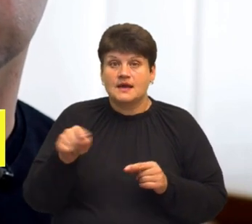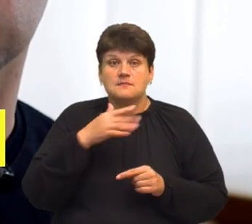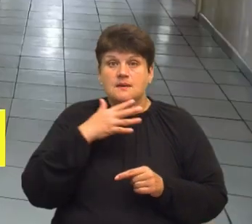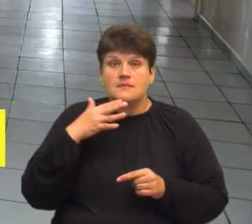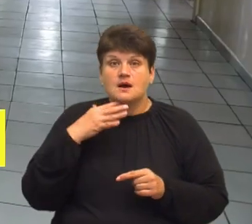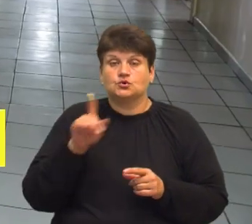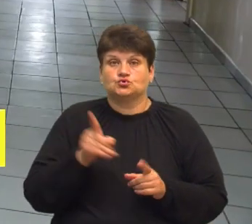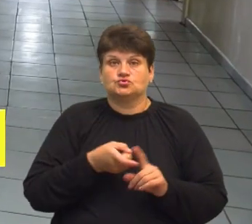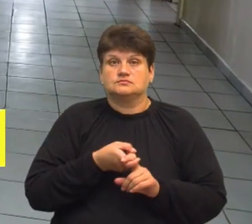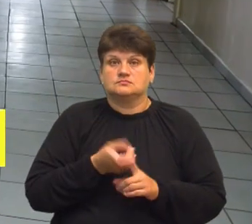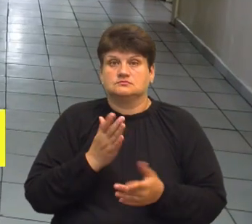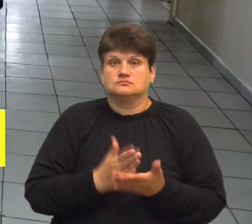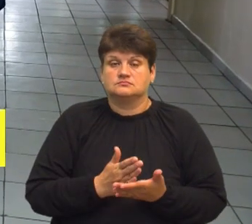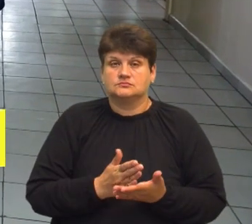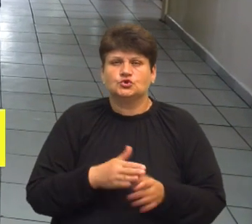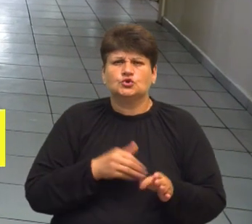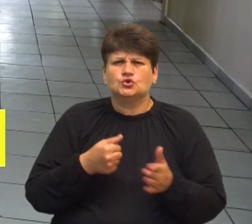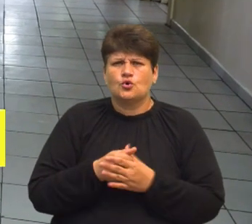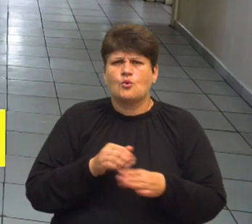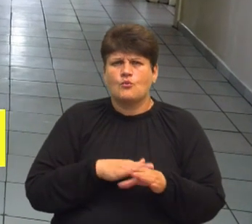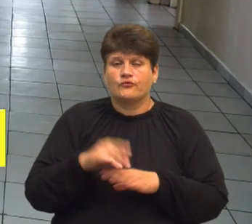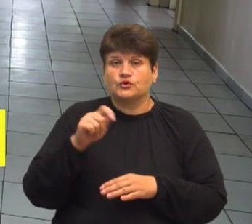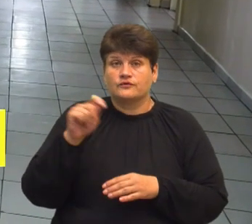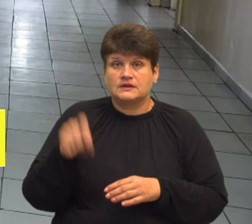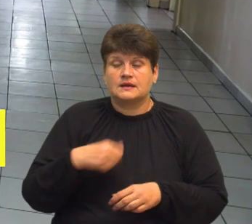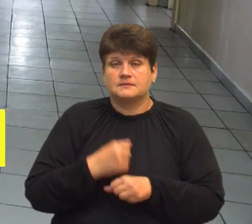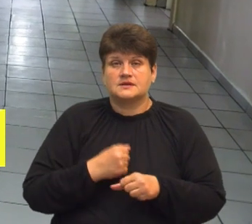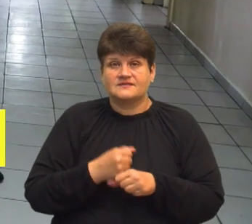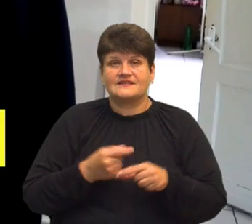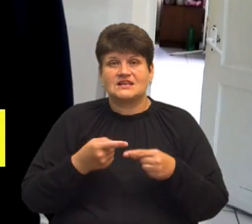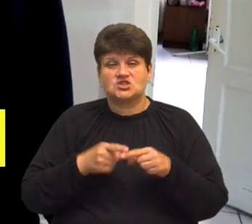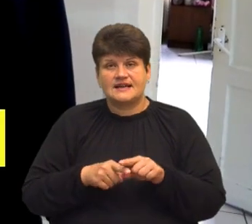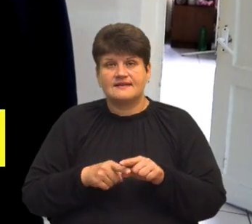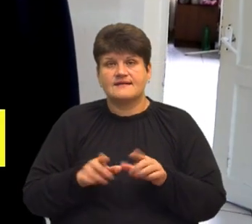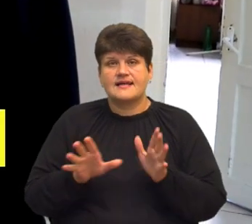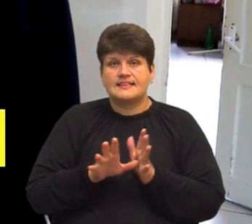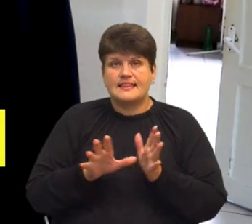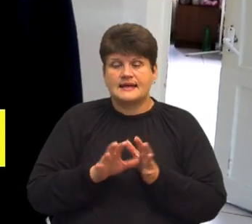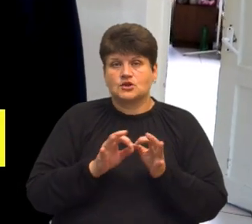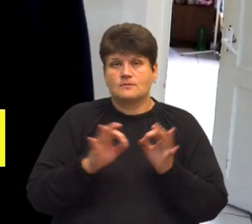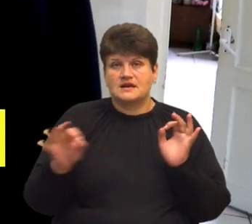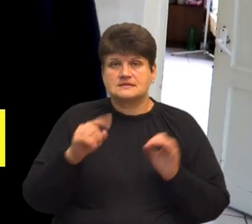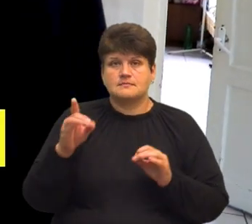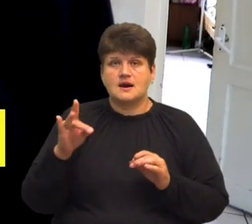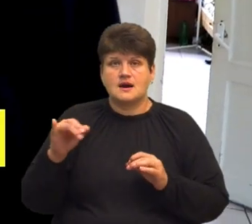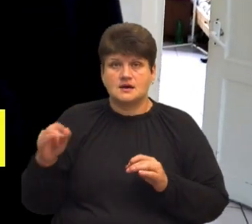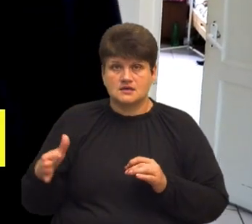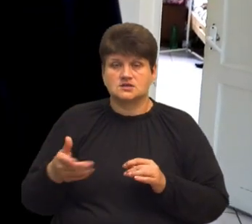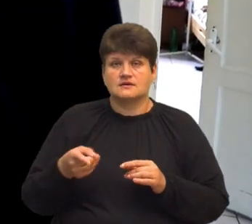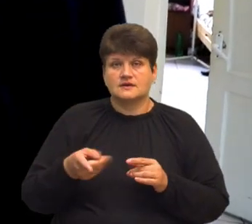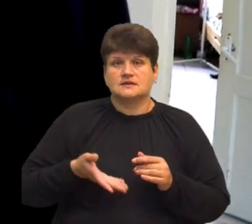залежить. До повномасштабної війни, розповідає, працював інженером електромереж у Збарежі. Чоловік родом із